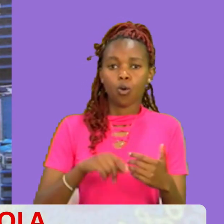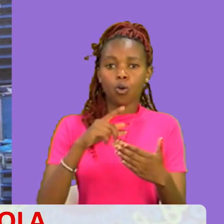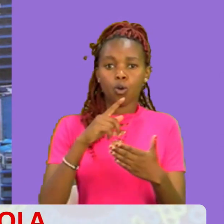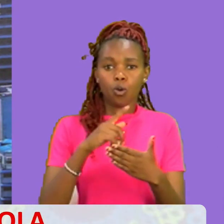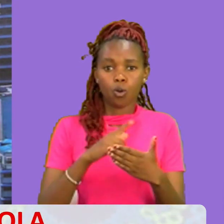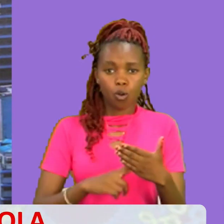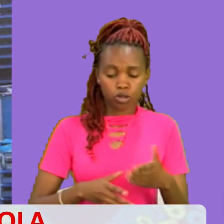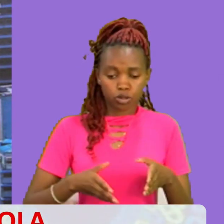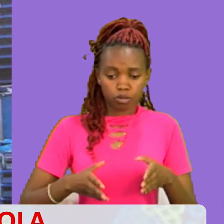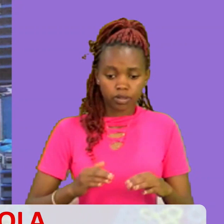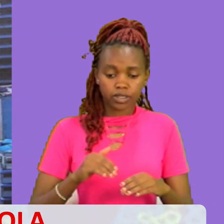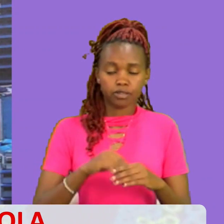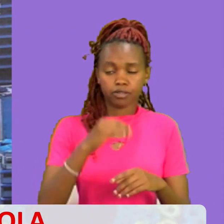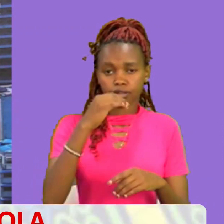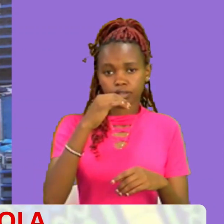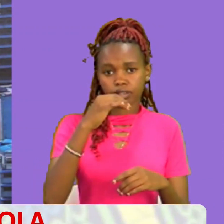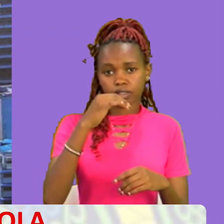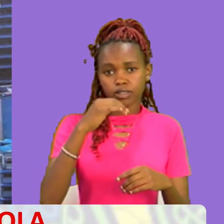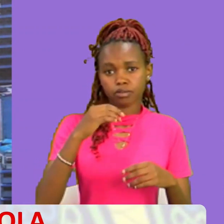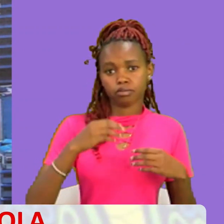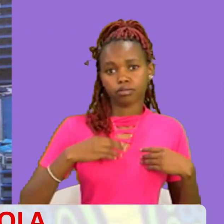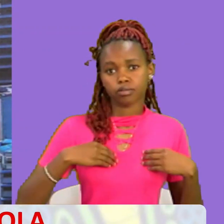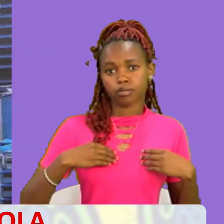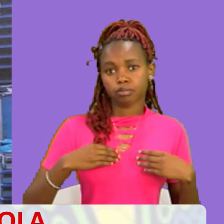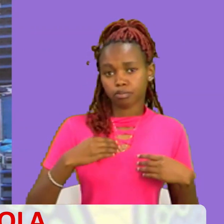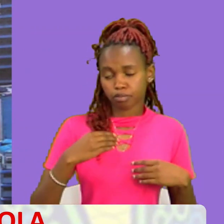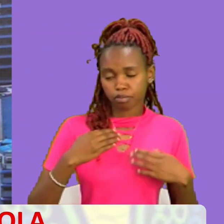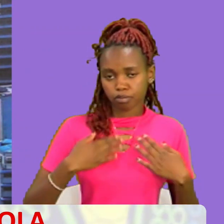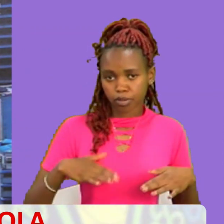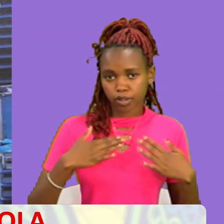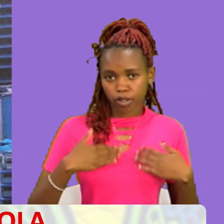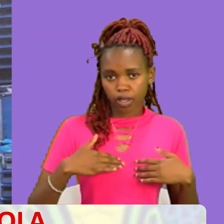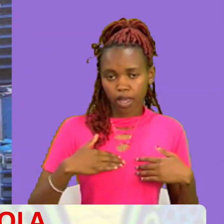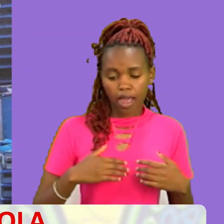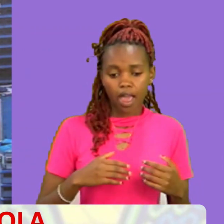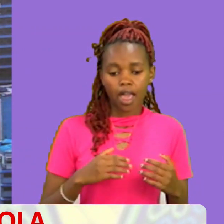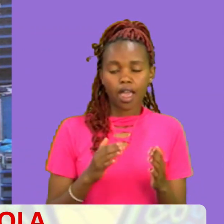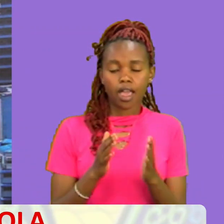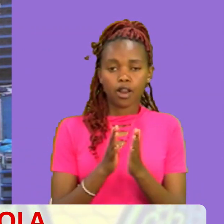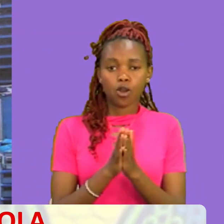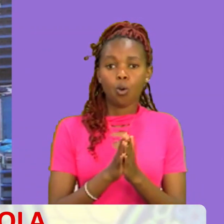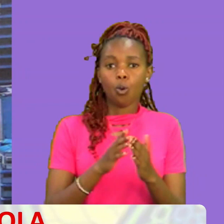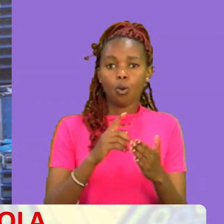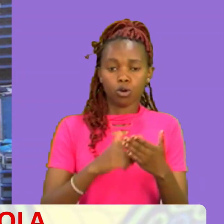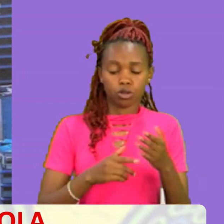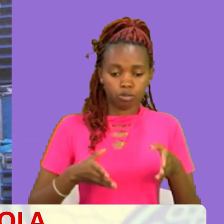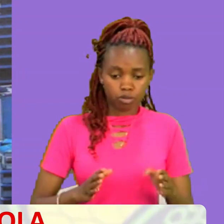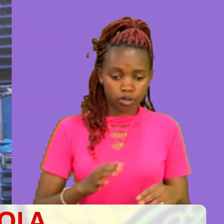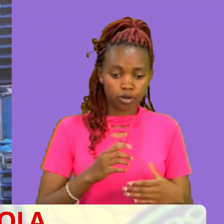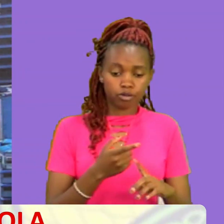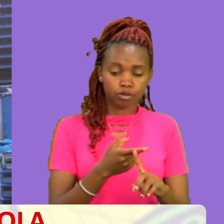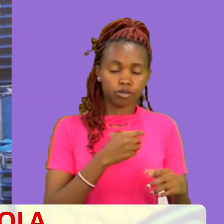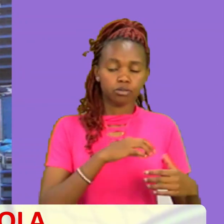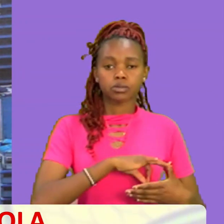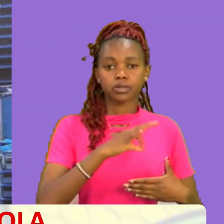the flesh is flesh And what is born of the spirit is the spirit Yani kile